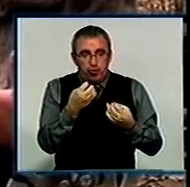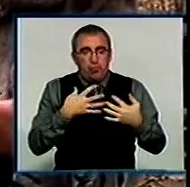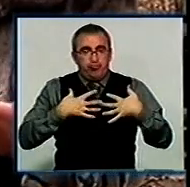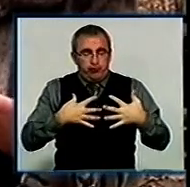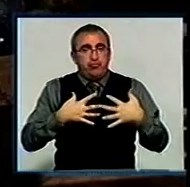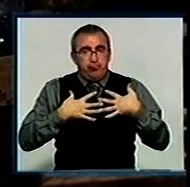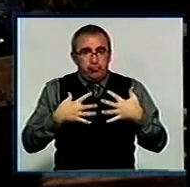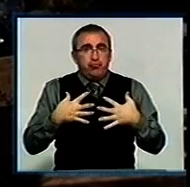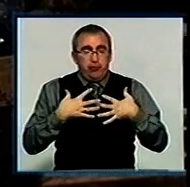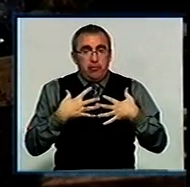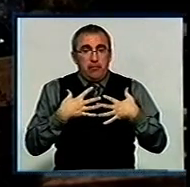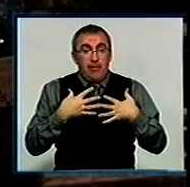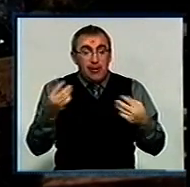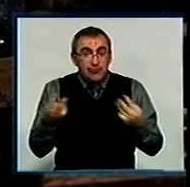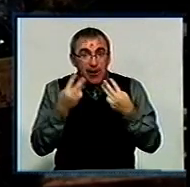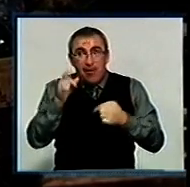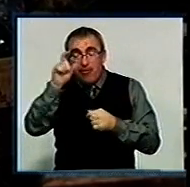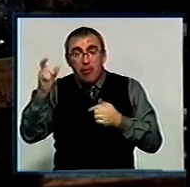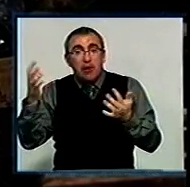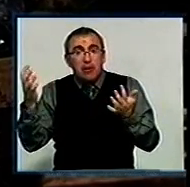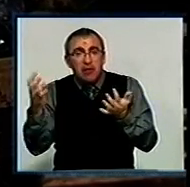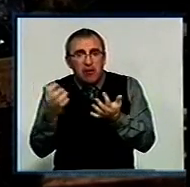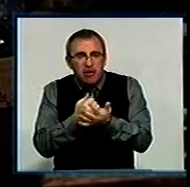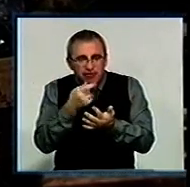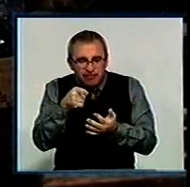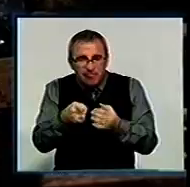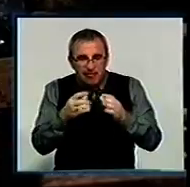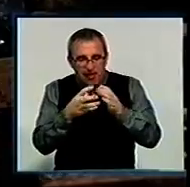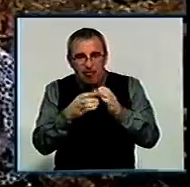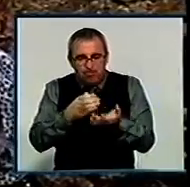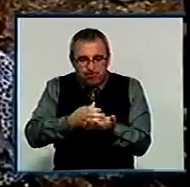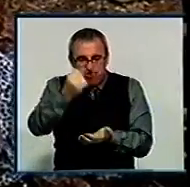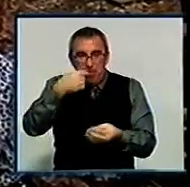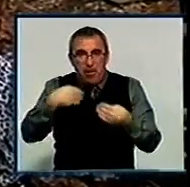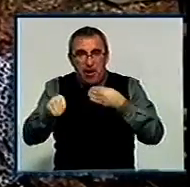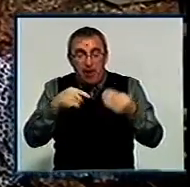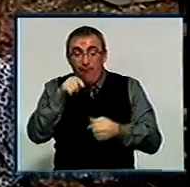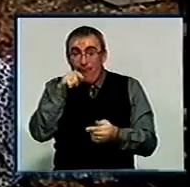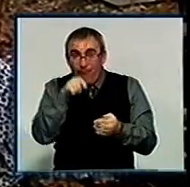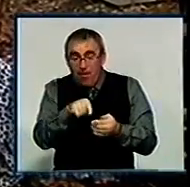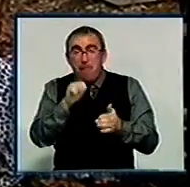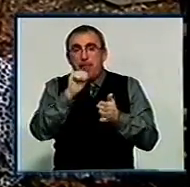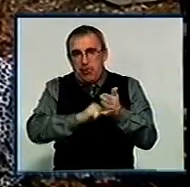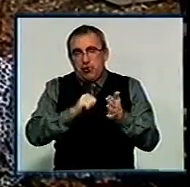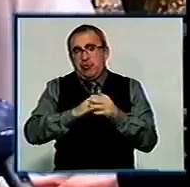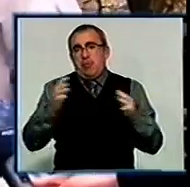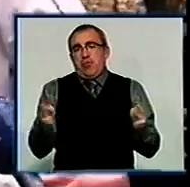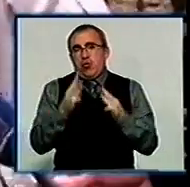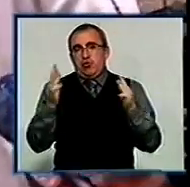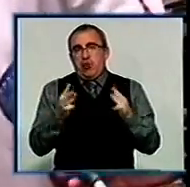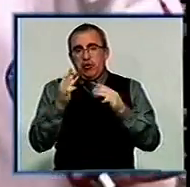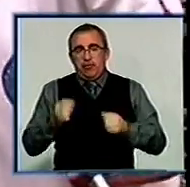дихальні рухання. На згарищі мешканці знайшли розплавлену пластикову бляшанку. Припускають, саме вона і стала причиною пожежі.